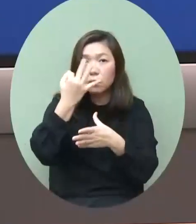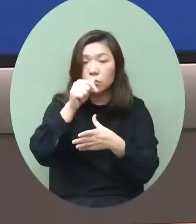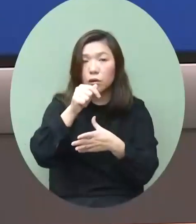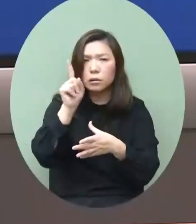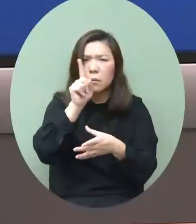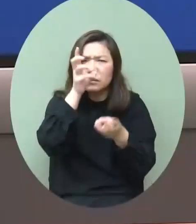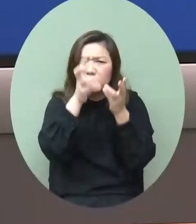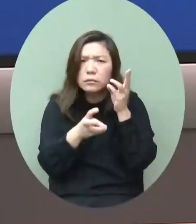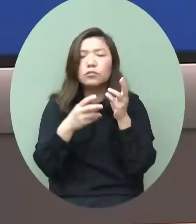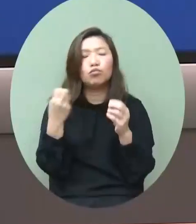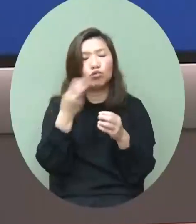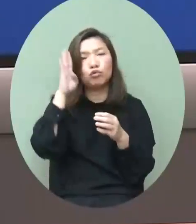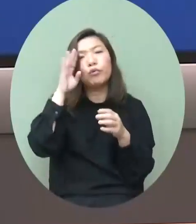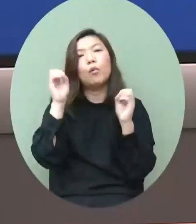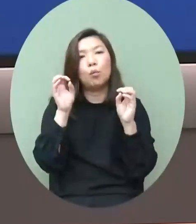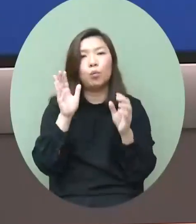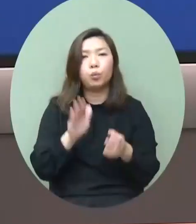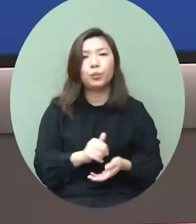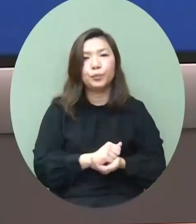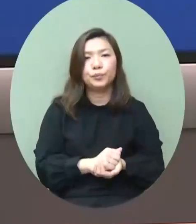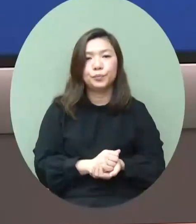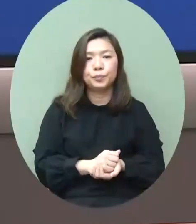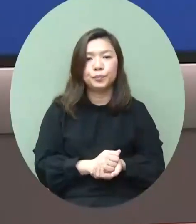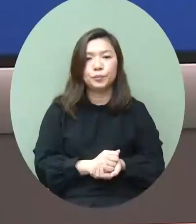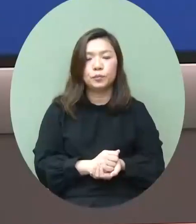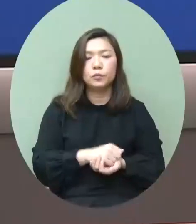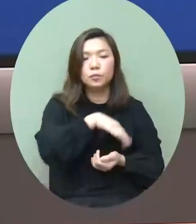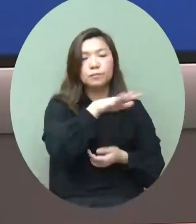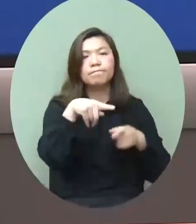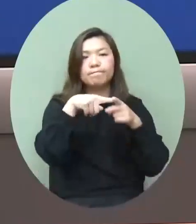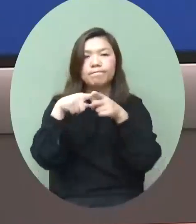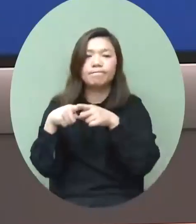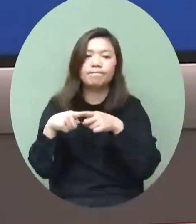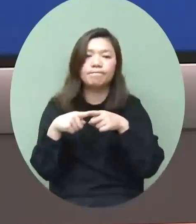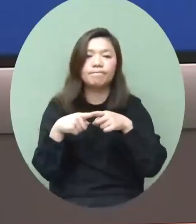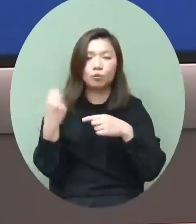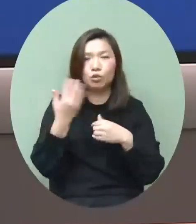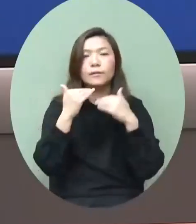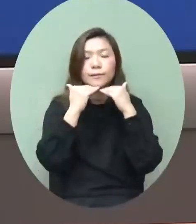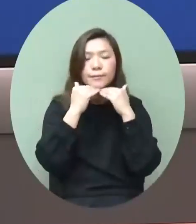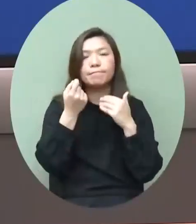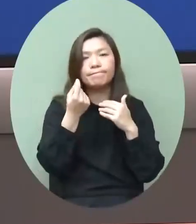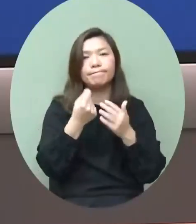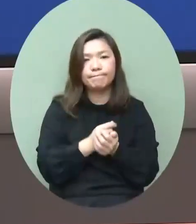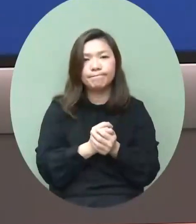細節我們稍後會公佈大家待或者再等多一回